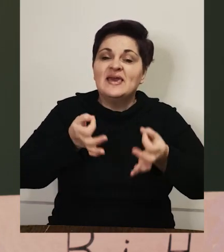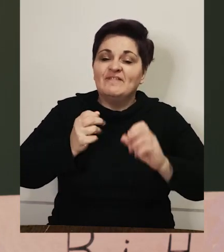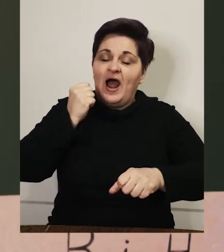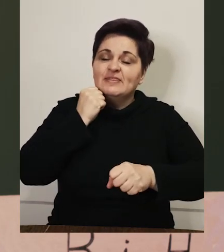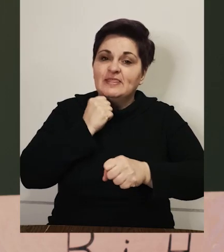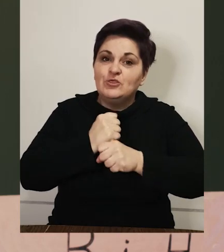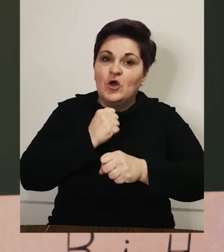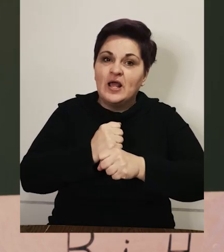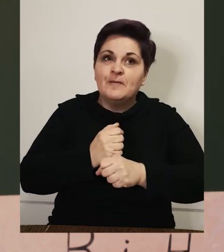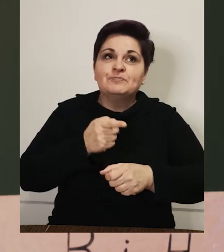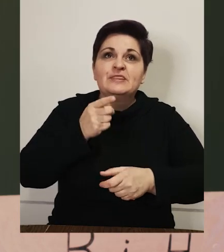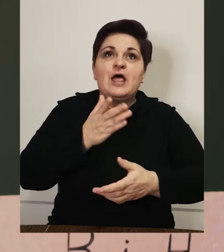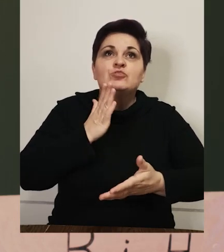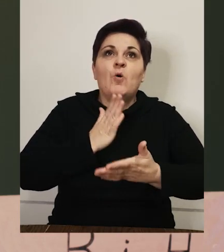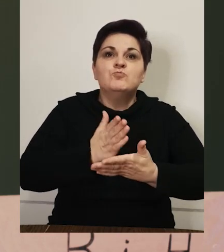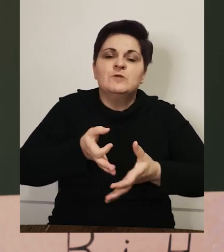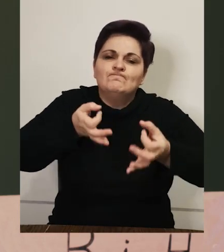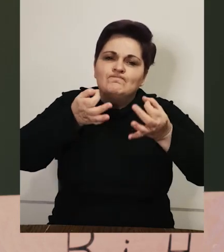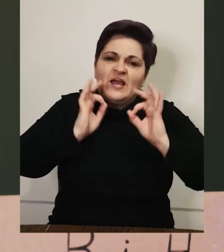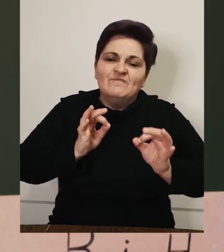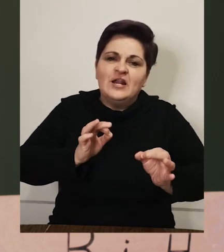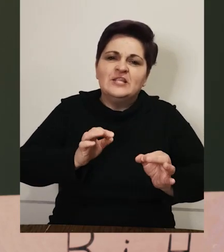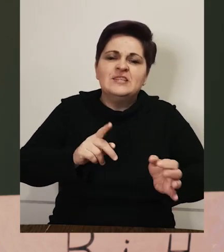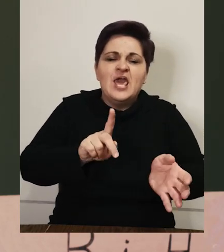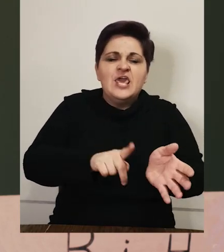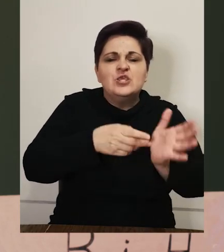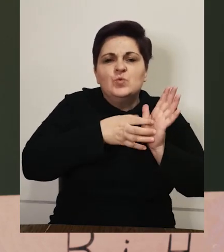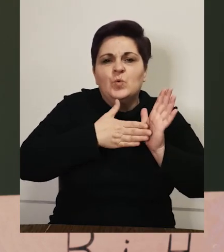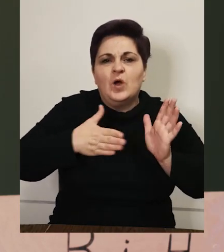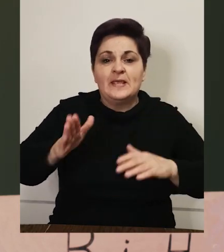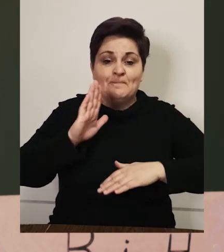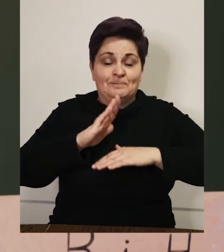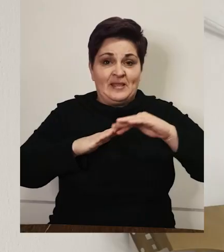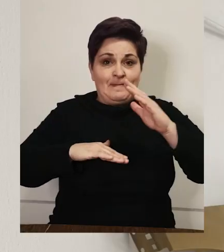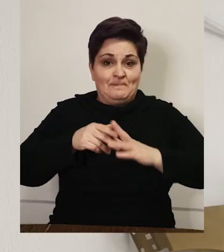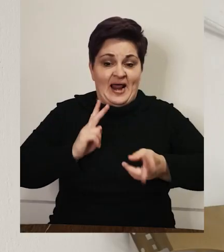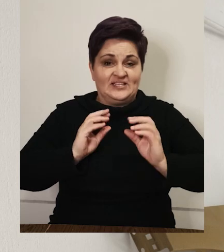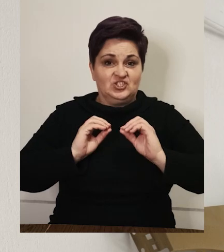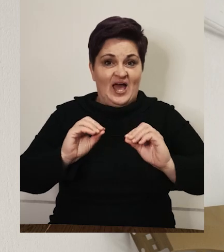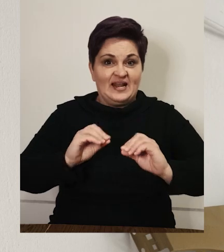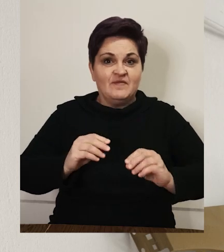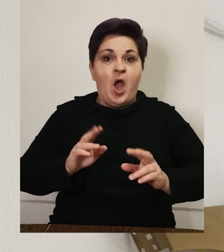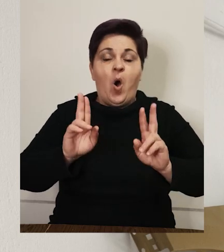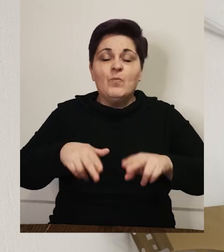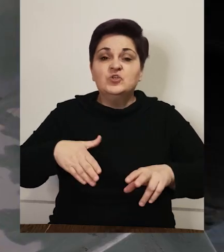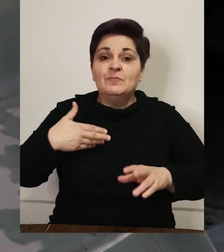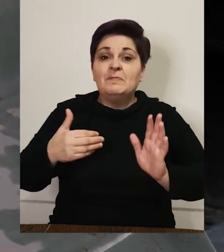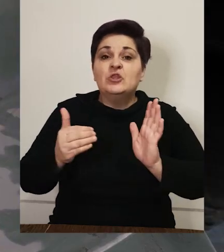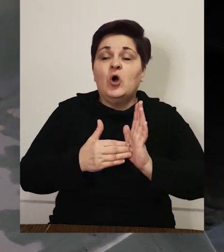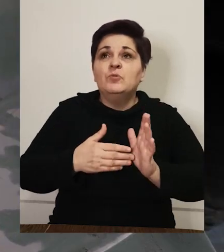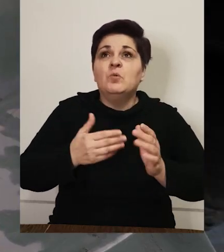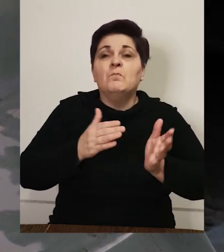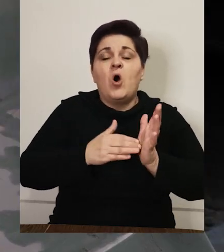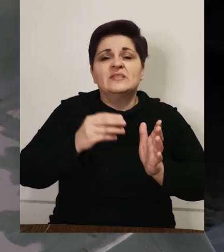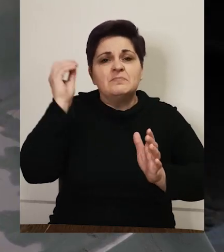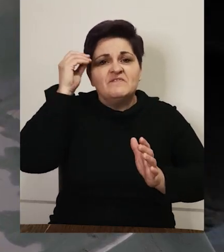da bi ga kvalitetno uradili, da bude to kvalitet i da dugo traje na auto. Praktična nastava omogućuje mladima